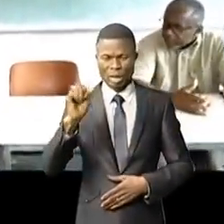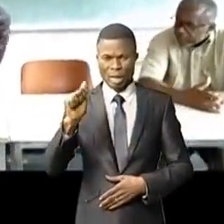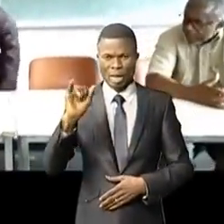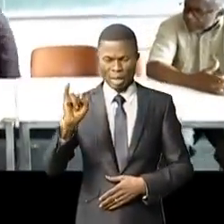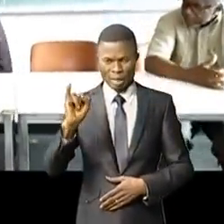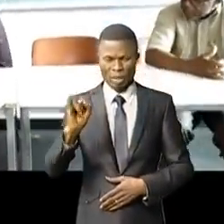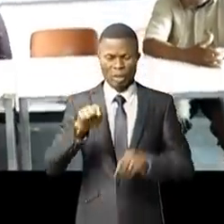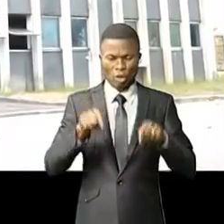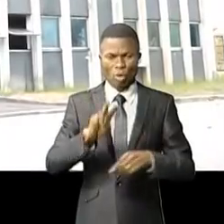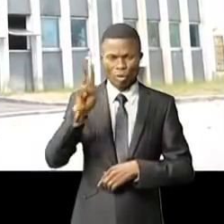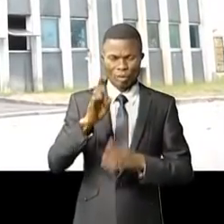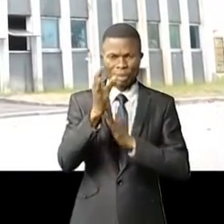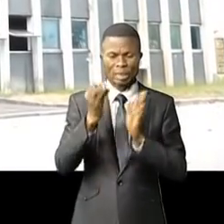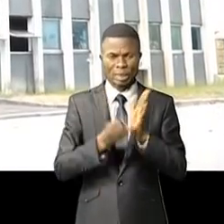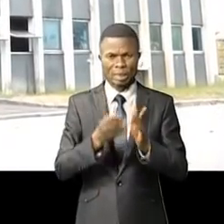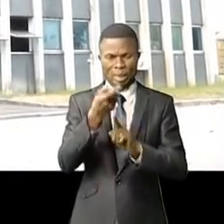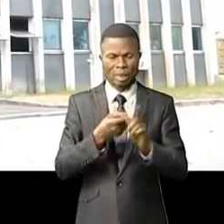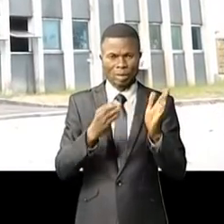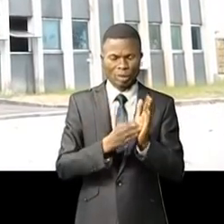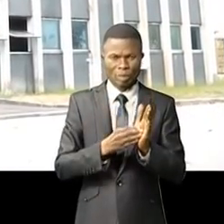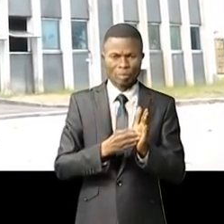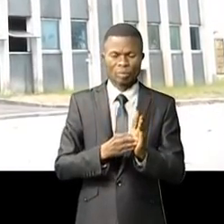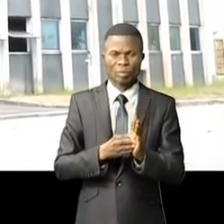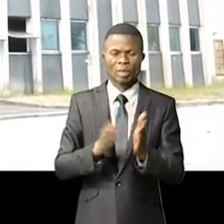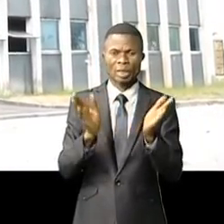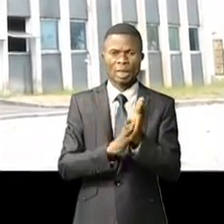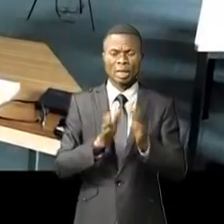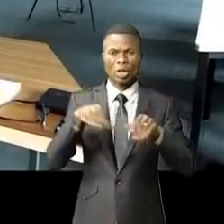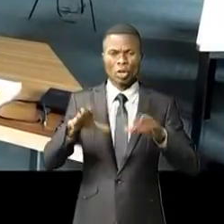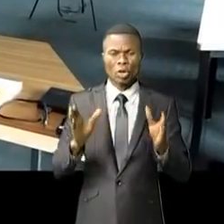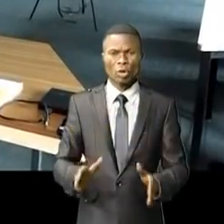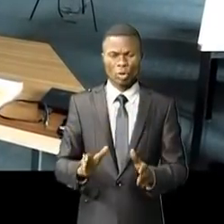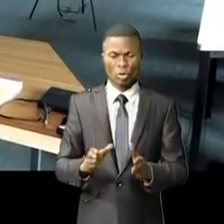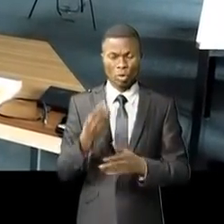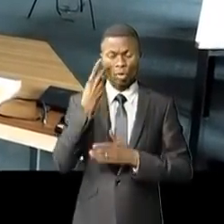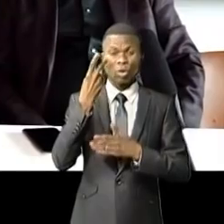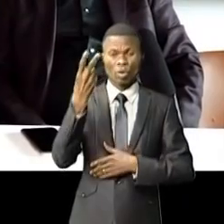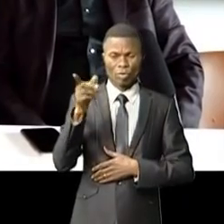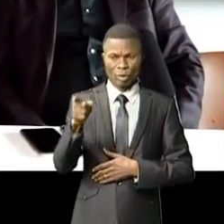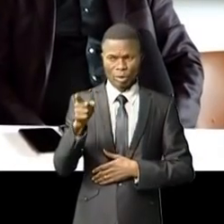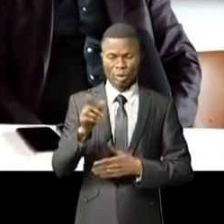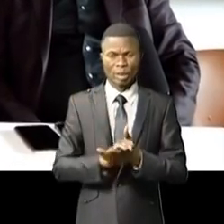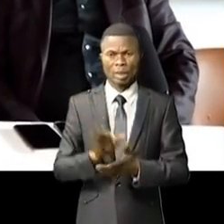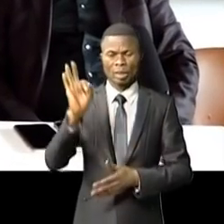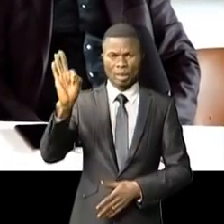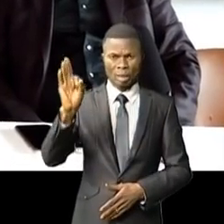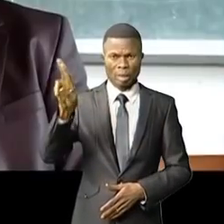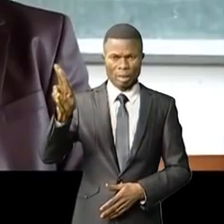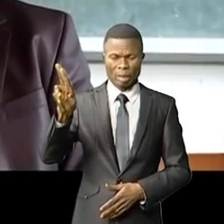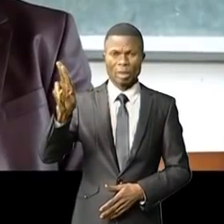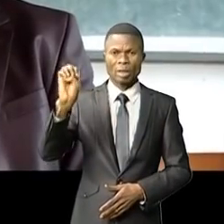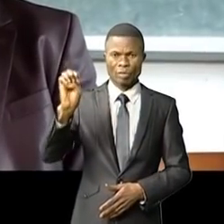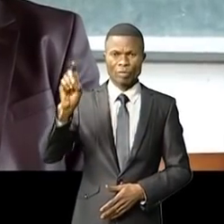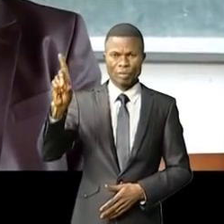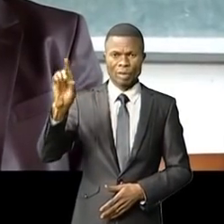septembre 2021, dans la salle polyvalente de l'Institut congolais de l'audiovisuel. Le Isseyya, Freddy Moulumba-Kabouaï